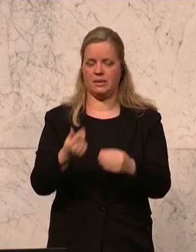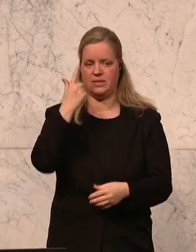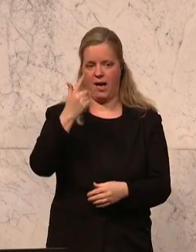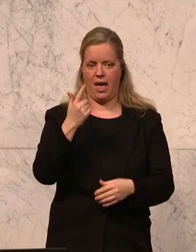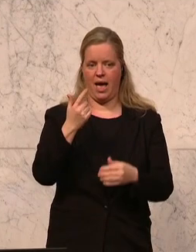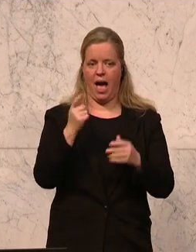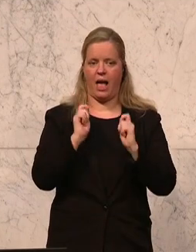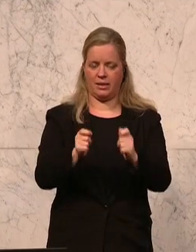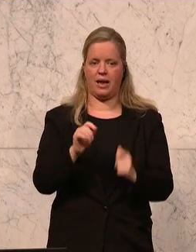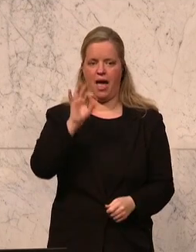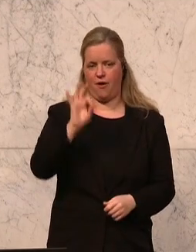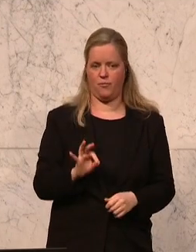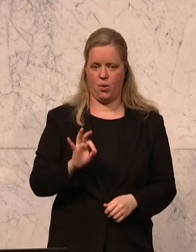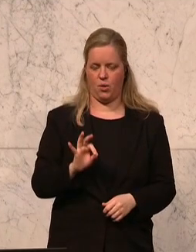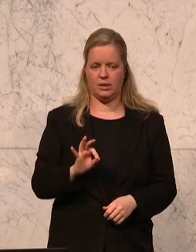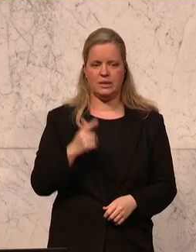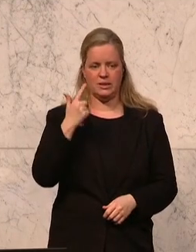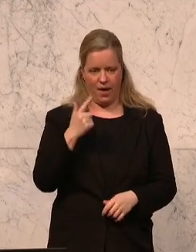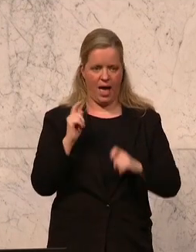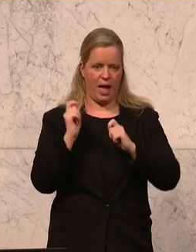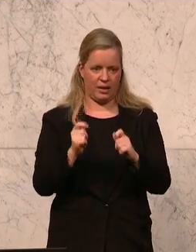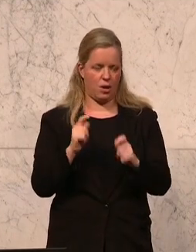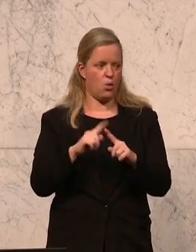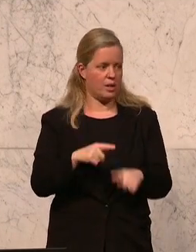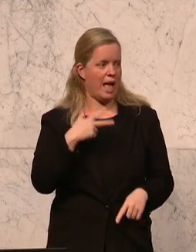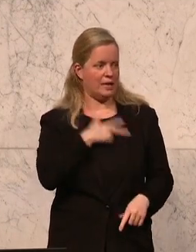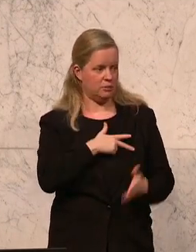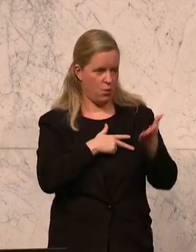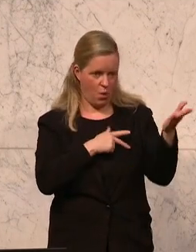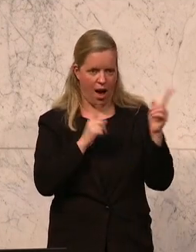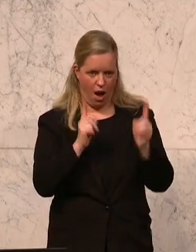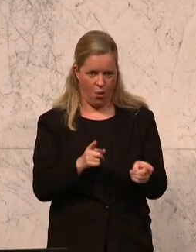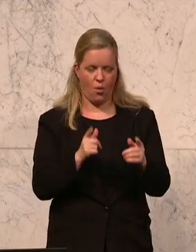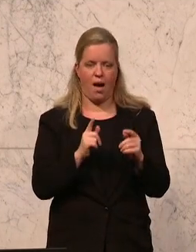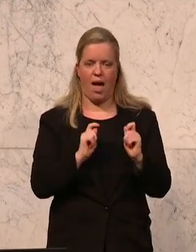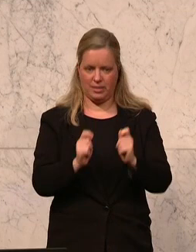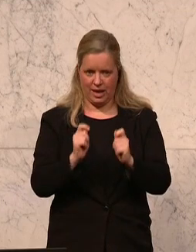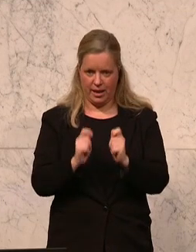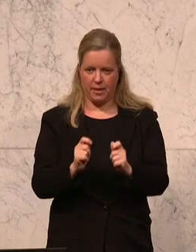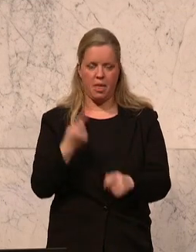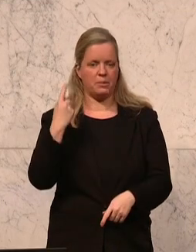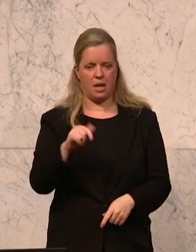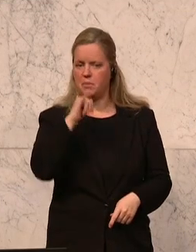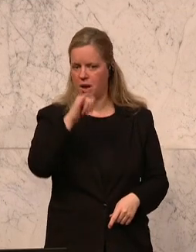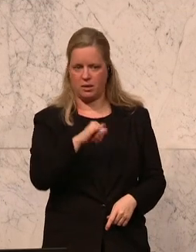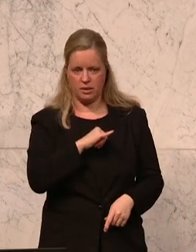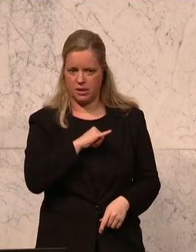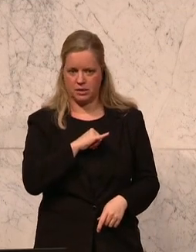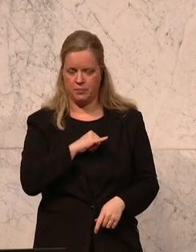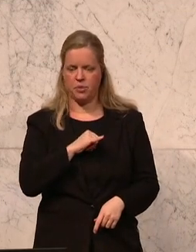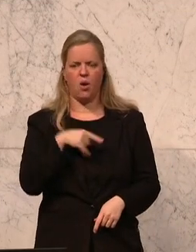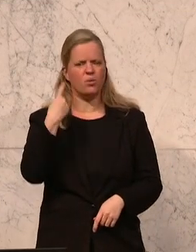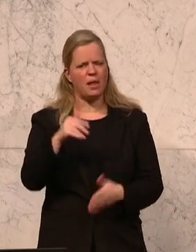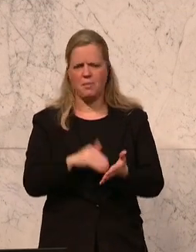Freiheitlichen Partei, werden eingebracht werden und von der SPÖ, aber offensichtlich haben Sie da kein Interesse und dann dürfen Sie sich nicht